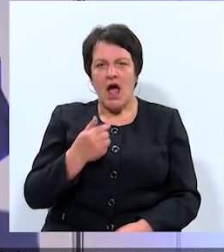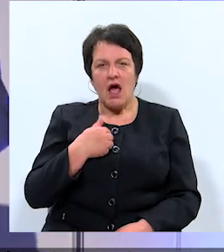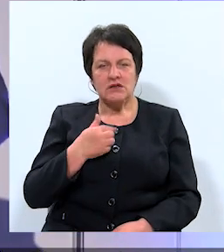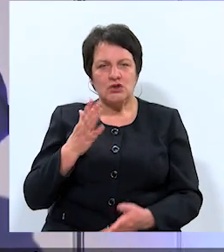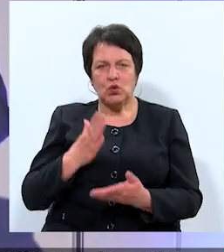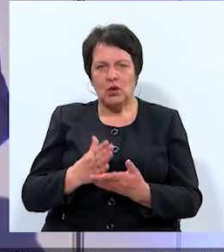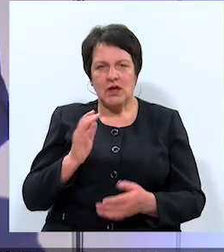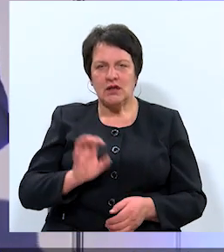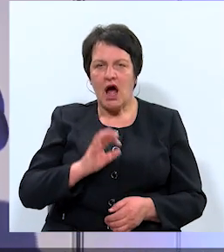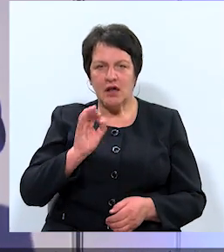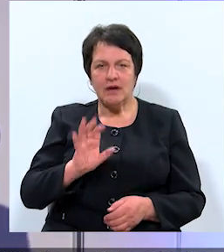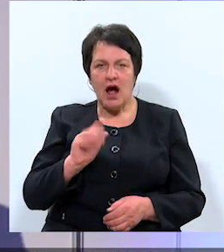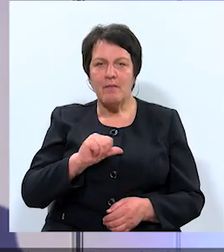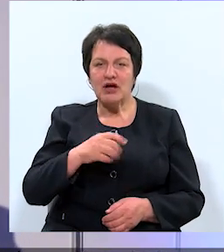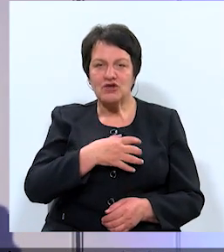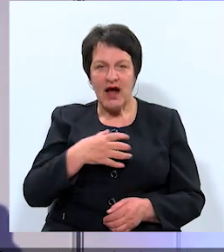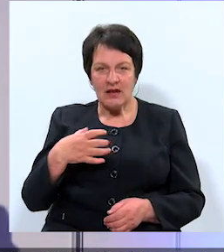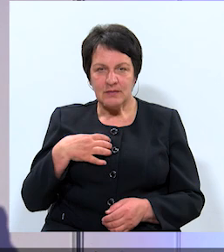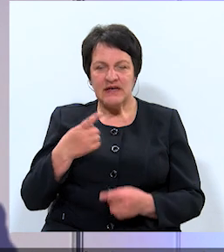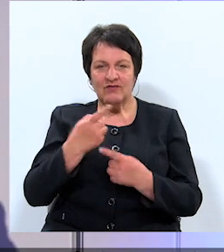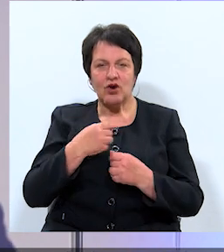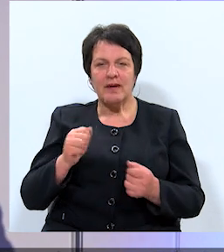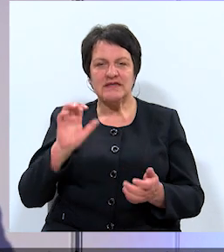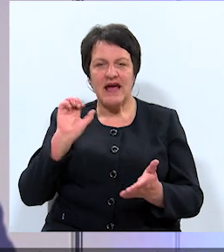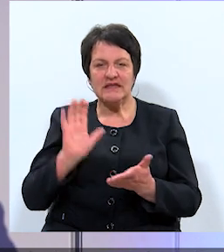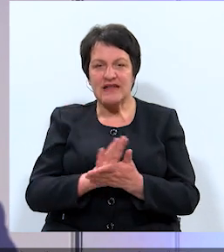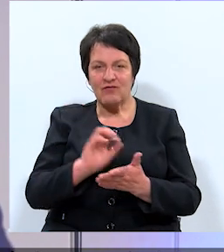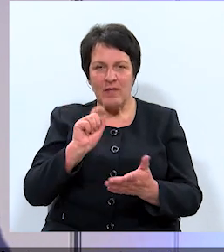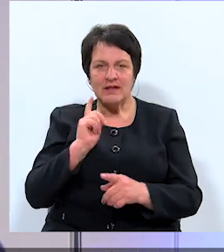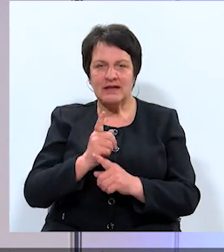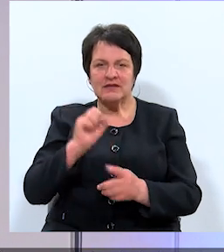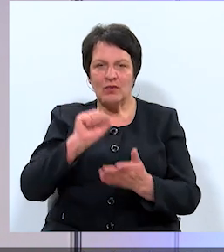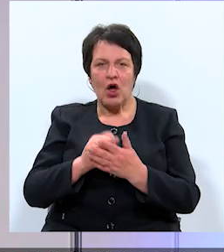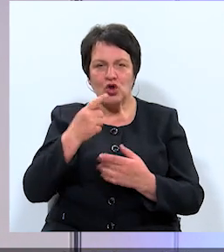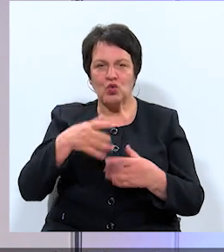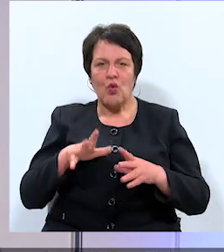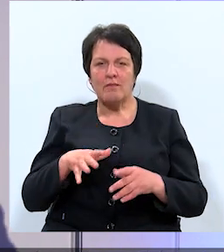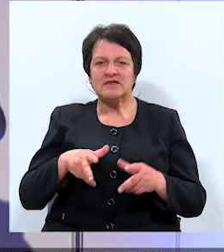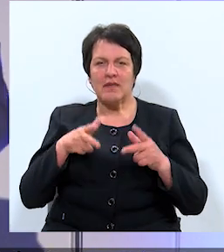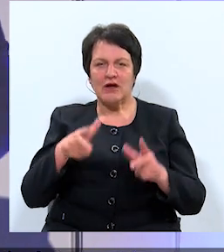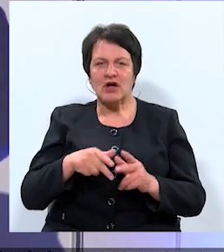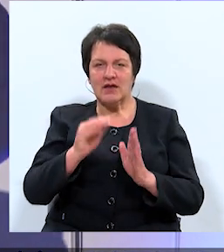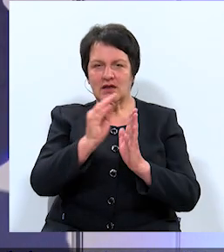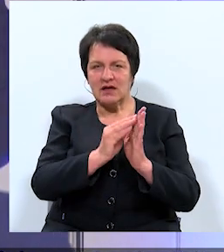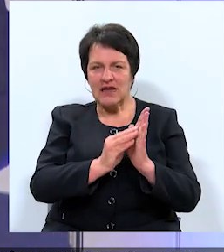noteikti atbildēšu, ka pašvaldības informatījumā izdevumā nedrīkst publicēt domas priekšstētājs leju.